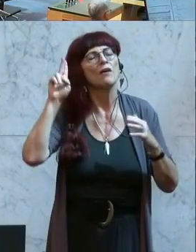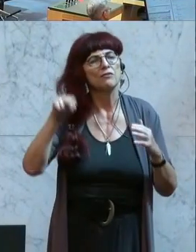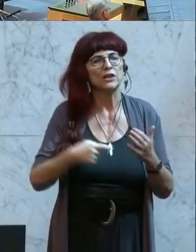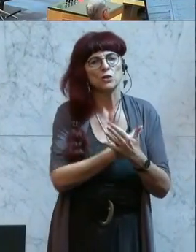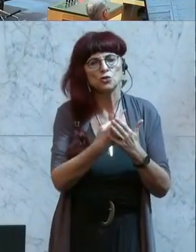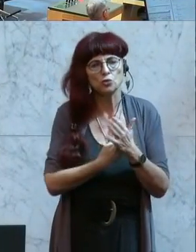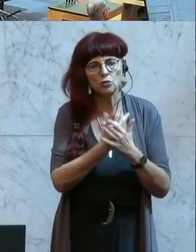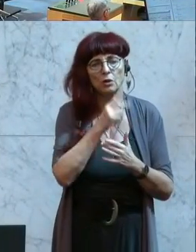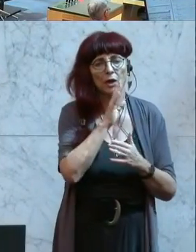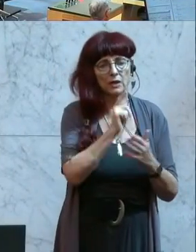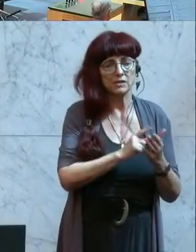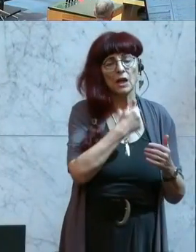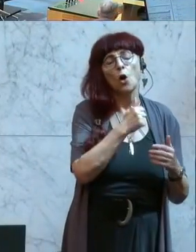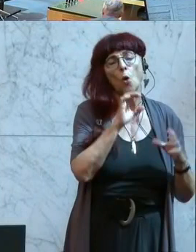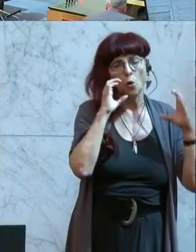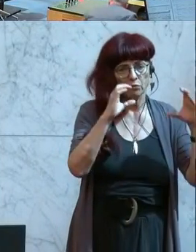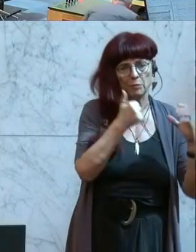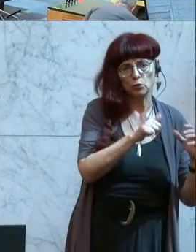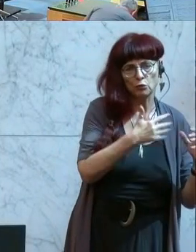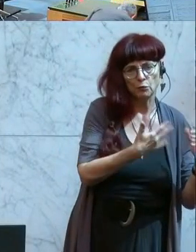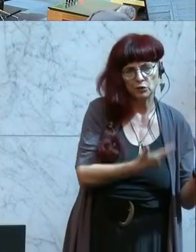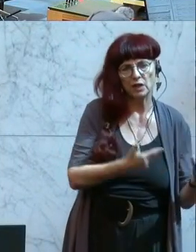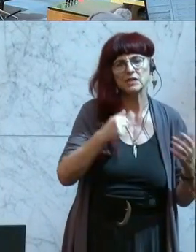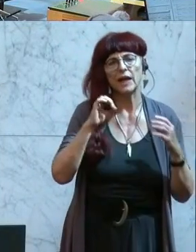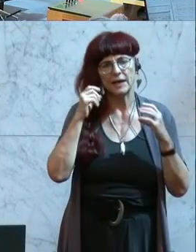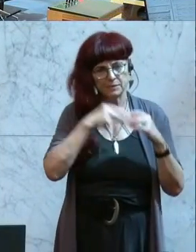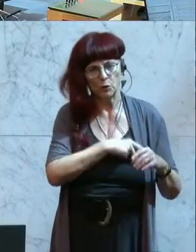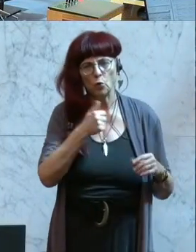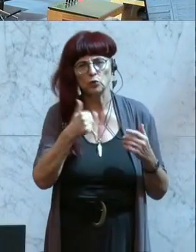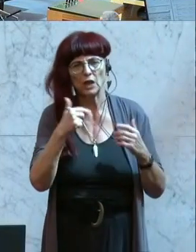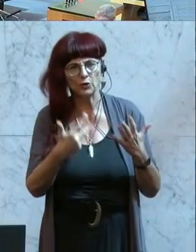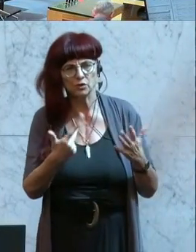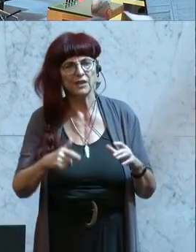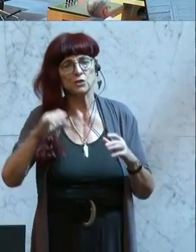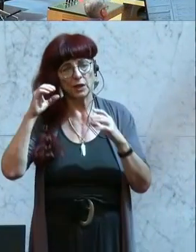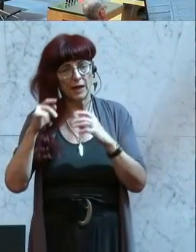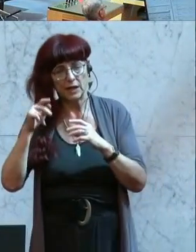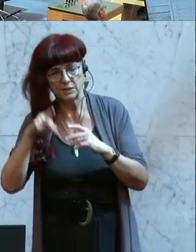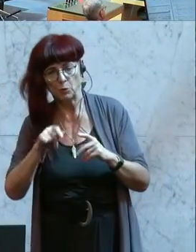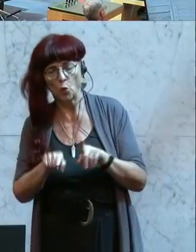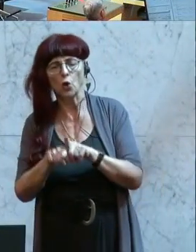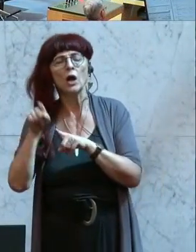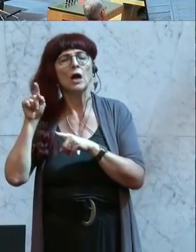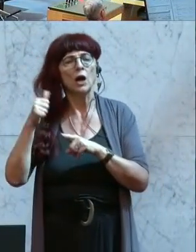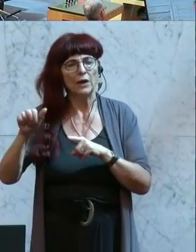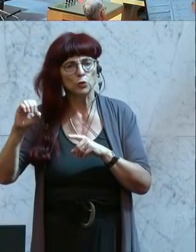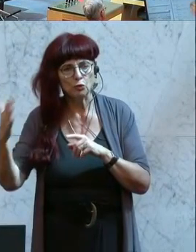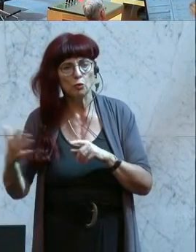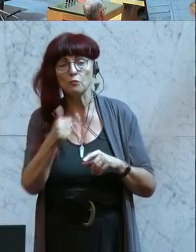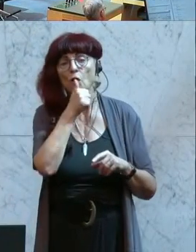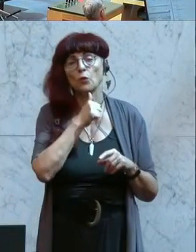in den Verfassungsrang erhoben werden. Es soll eine staatliche Unterhaltsgarantie eingeführt werden. Das